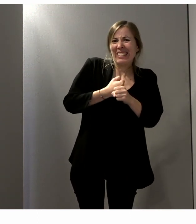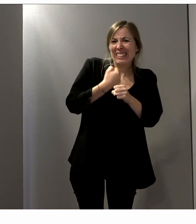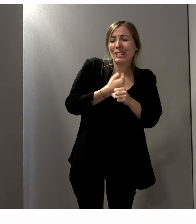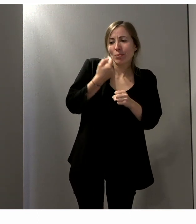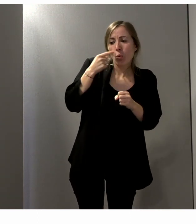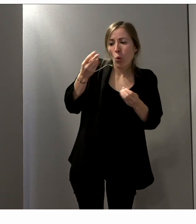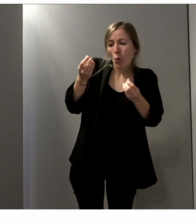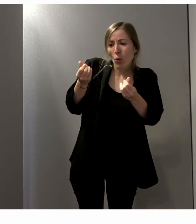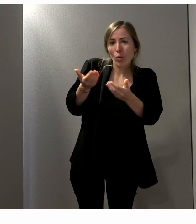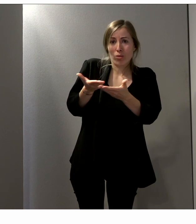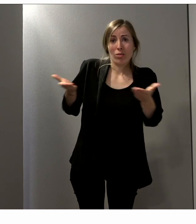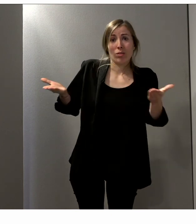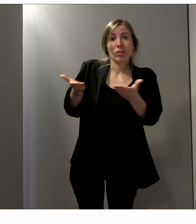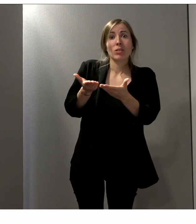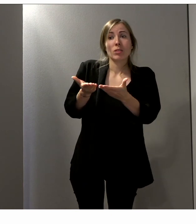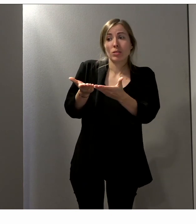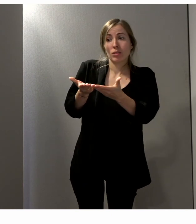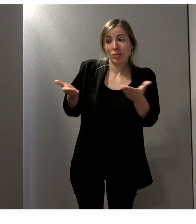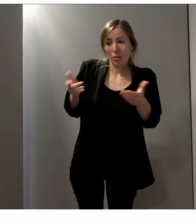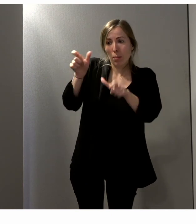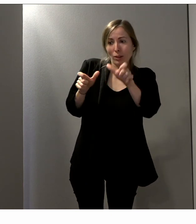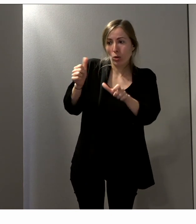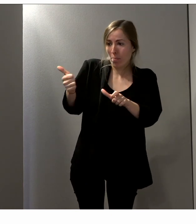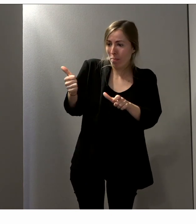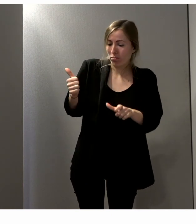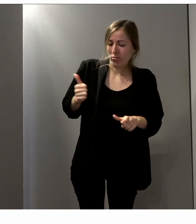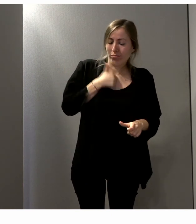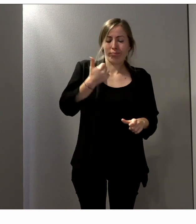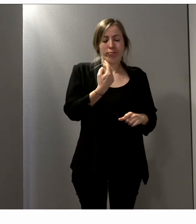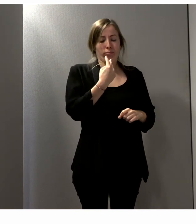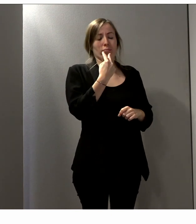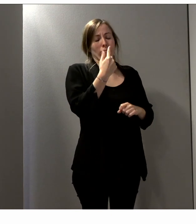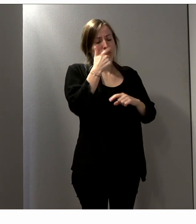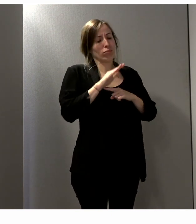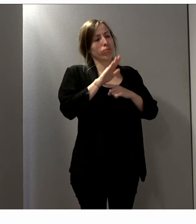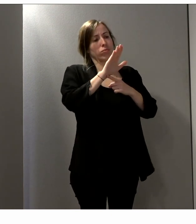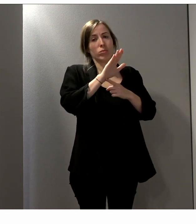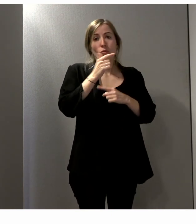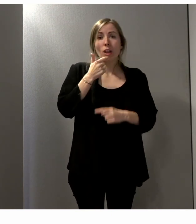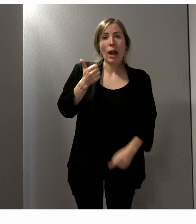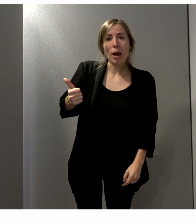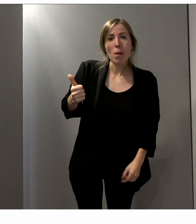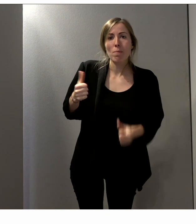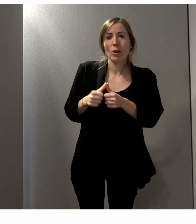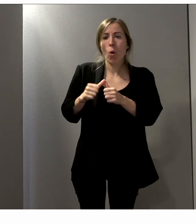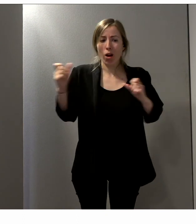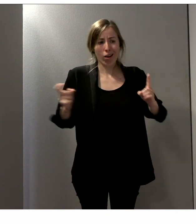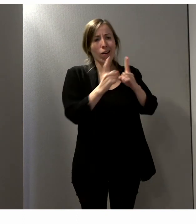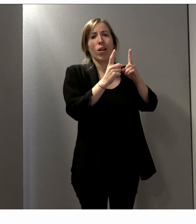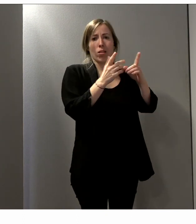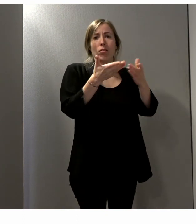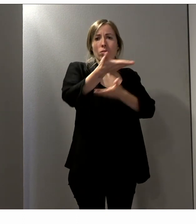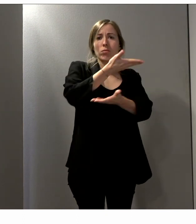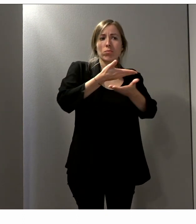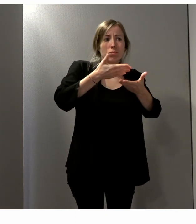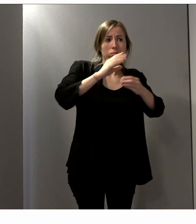rendre les personnes auto-représentantes en allant voir elles-mêmes les politiques et de leur